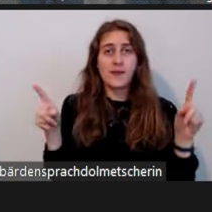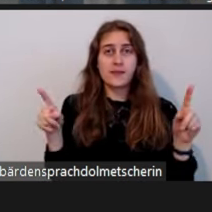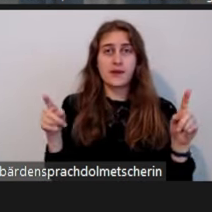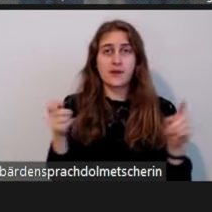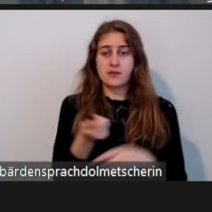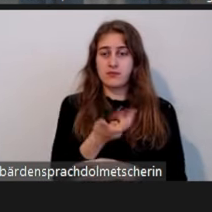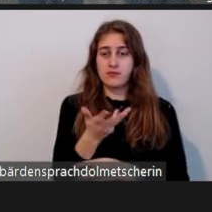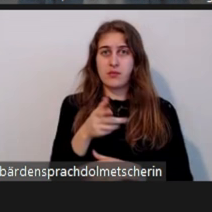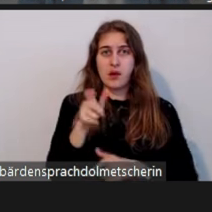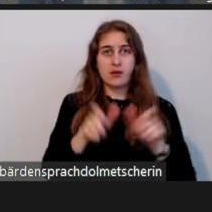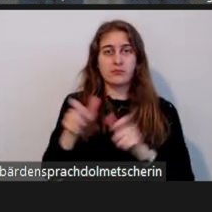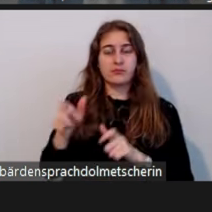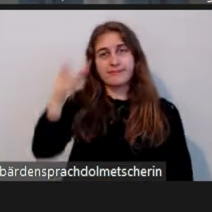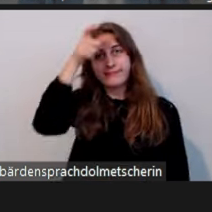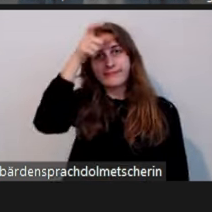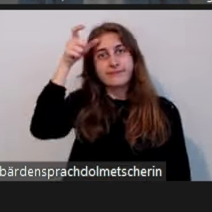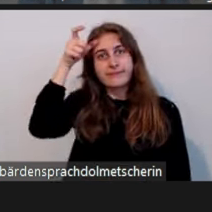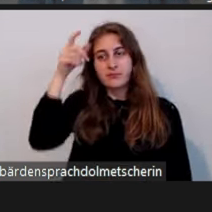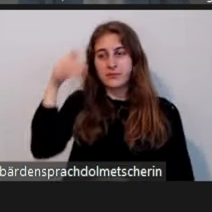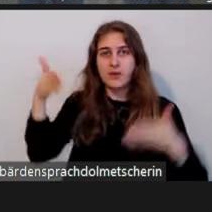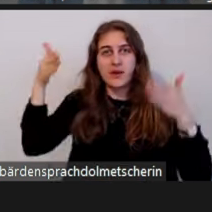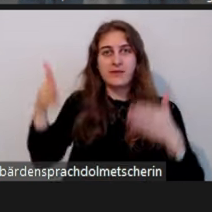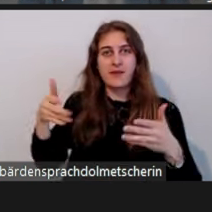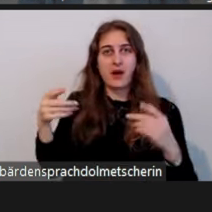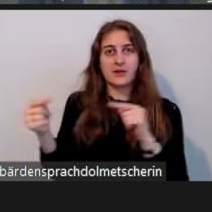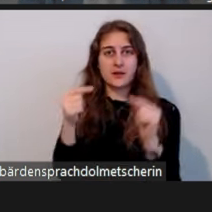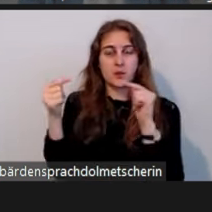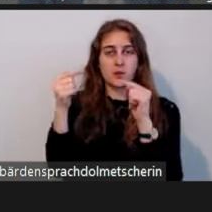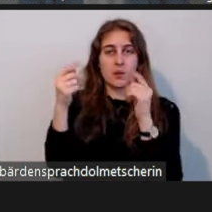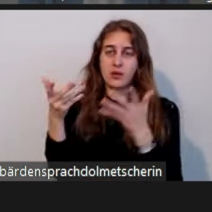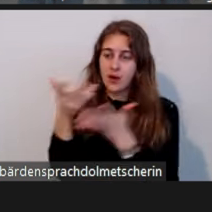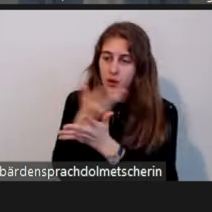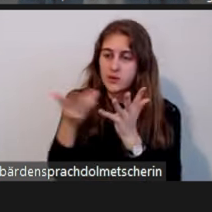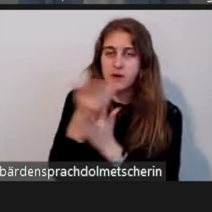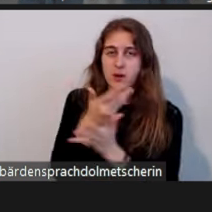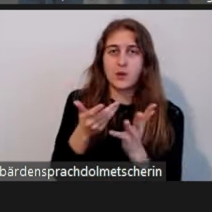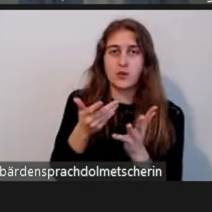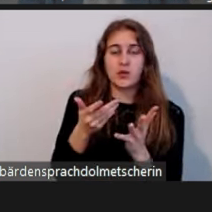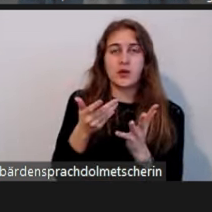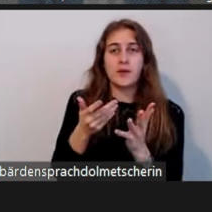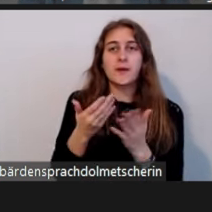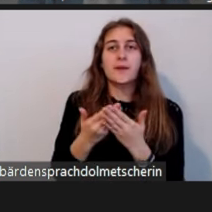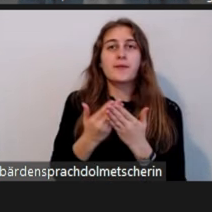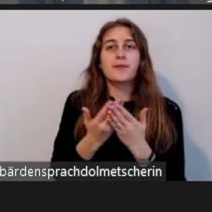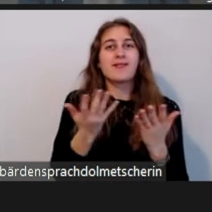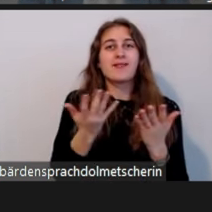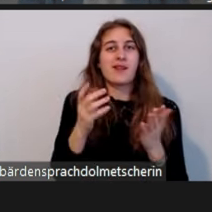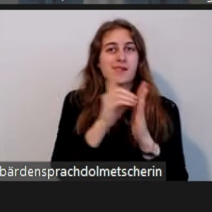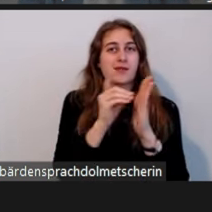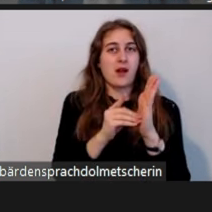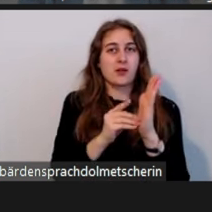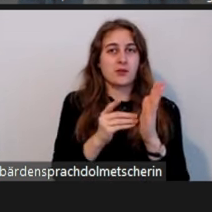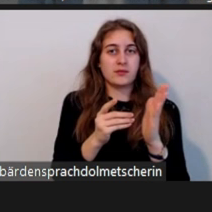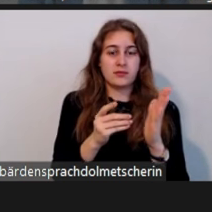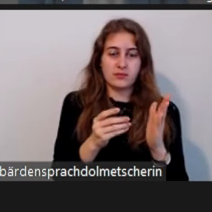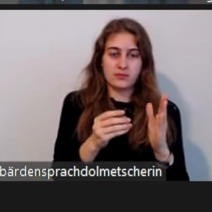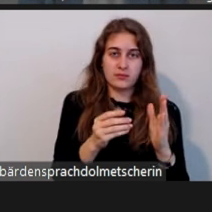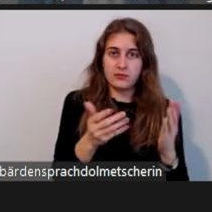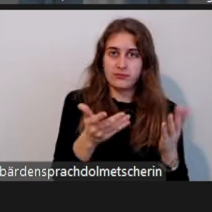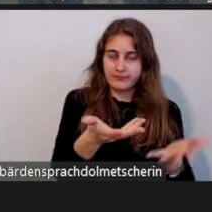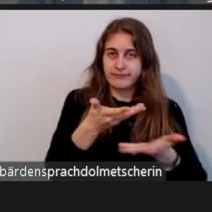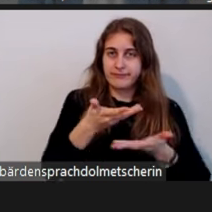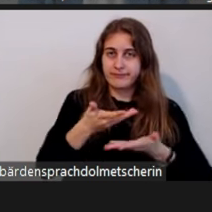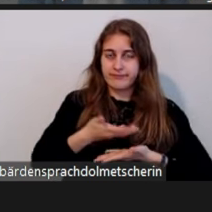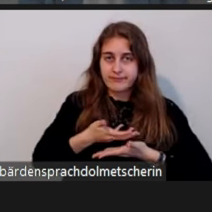Fachdebatten dazu. Und was uns möglich ist im Rahmen der Daten, die uns übermittelt werden, ist zum einen nochmal genauer